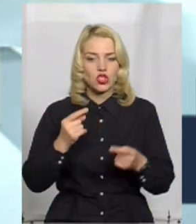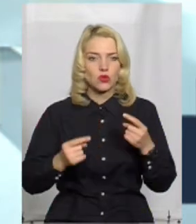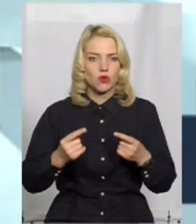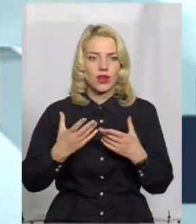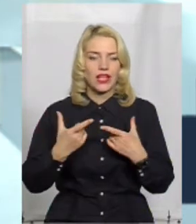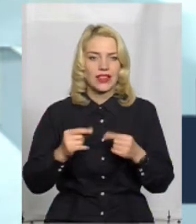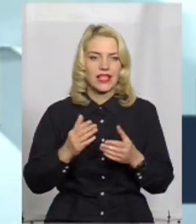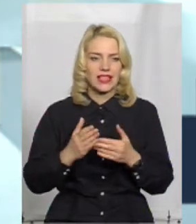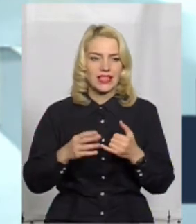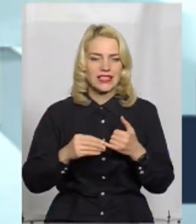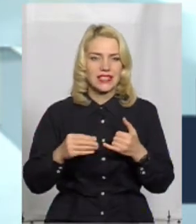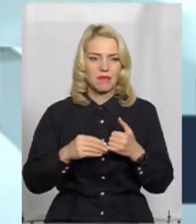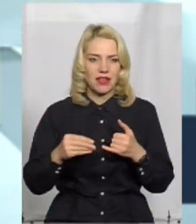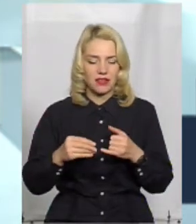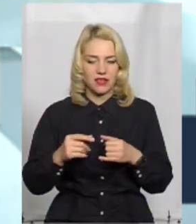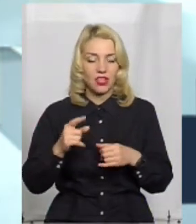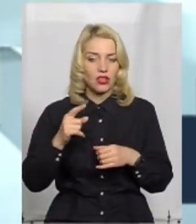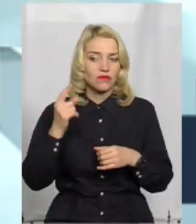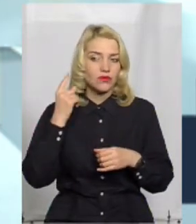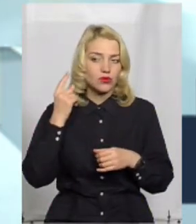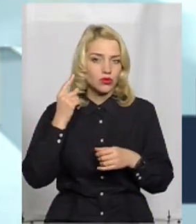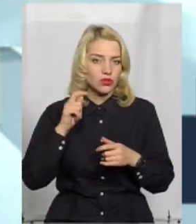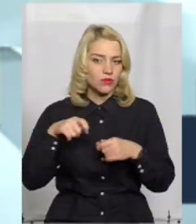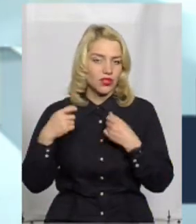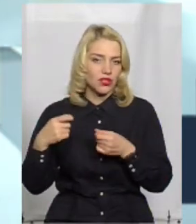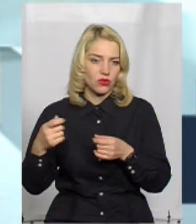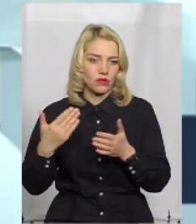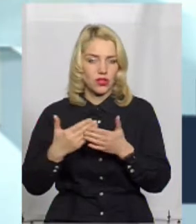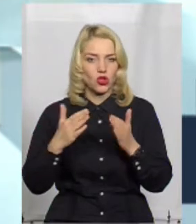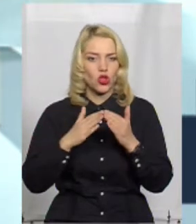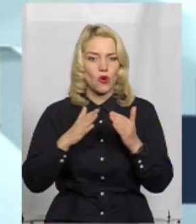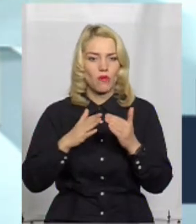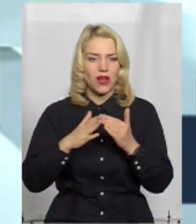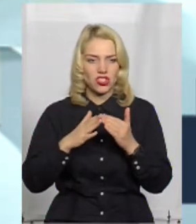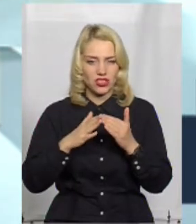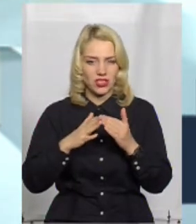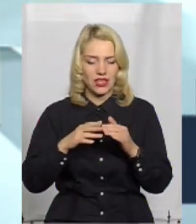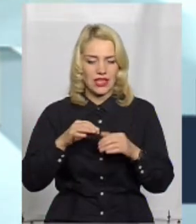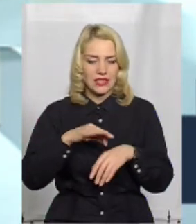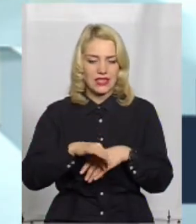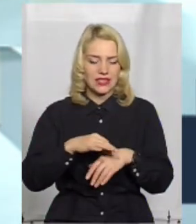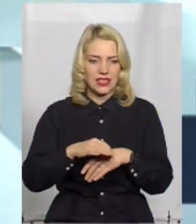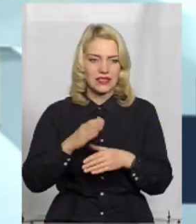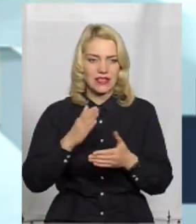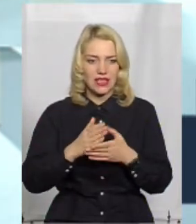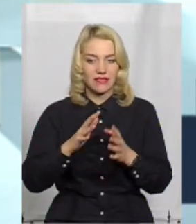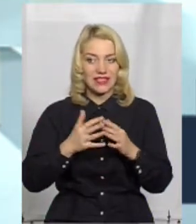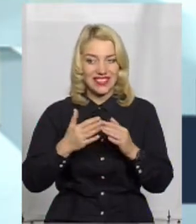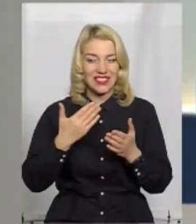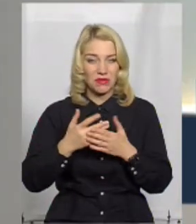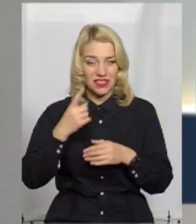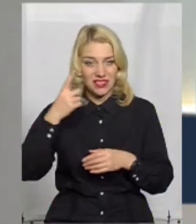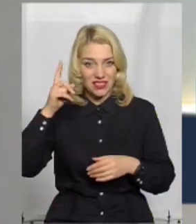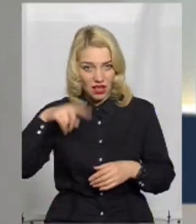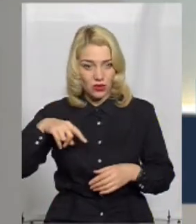є земельні, а також передають інформацію. Дуже часто факти домашнього насильства носять латентний характер. наприклад, в селі знають, що